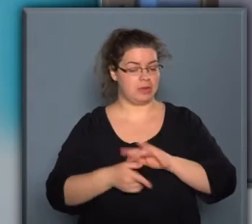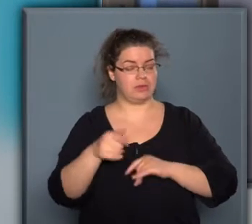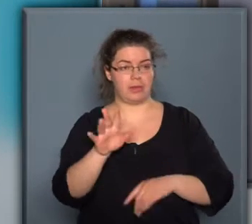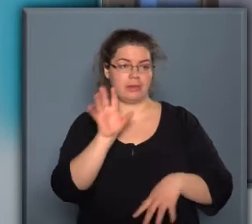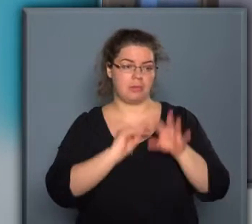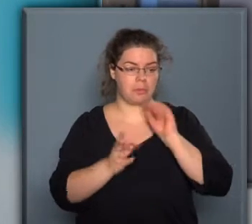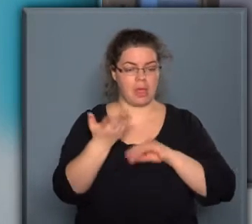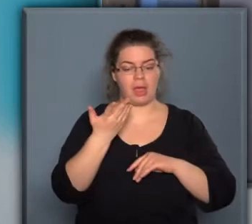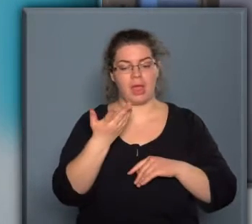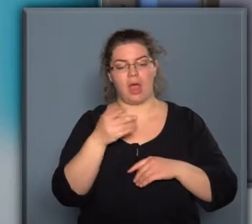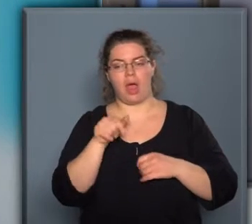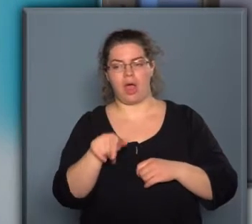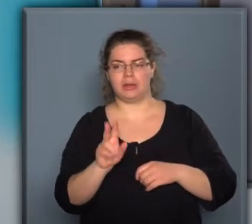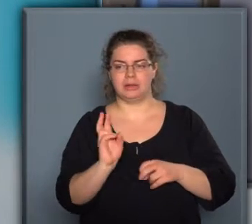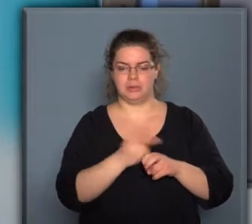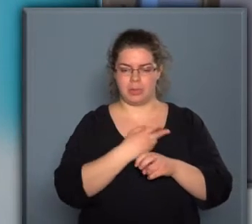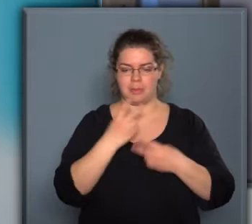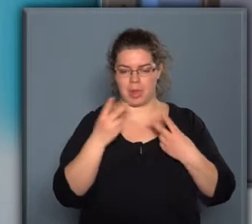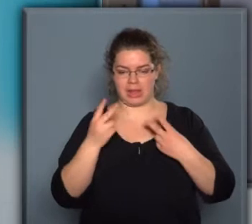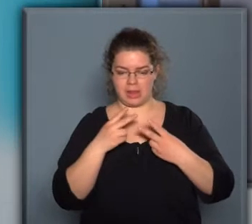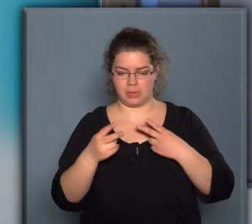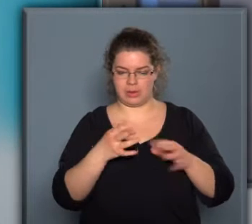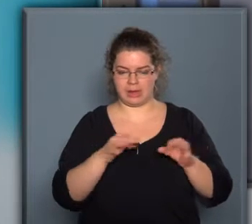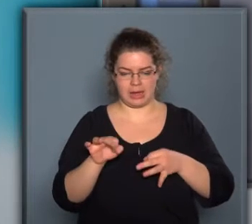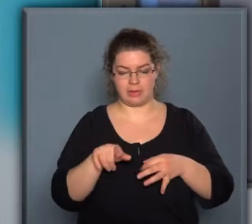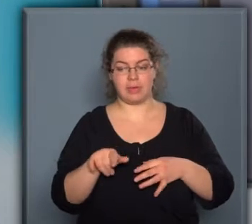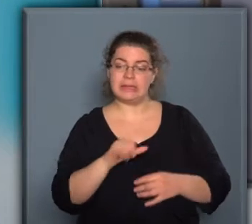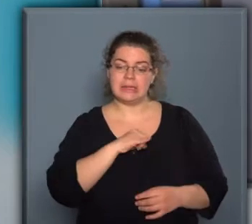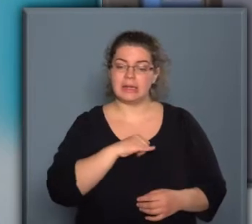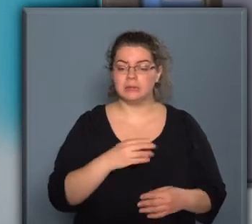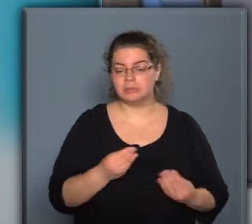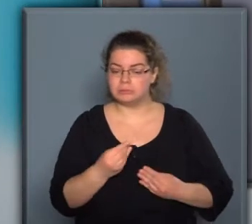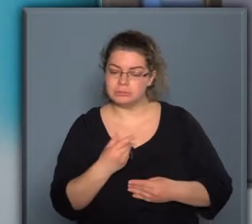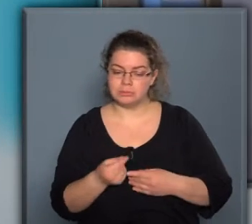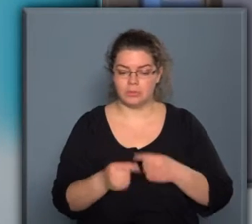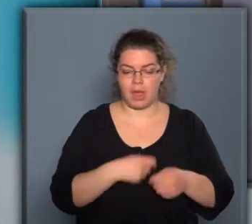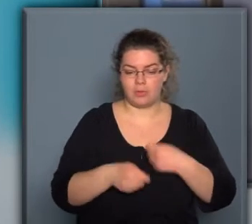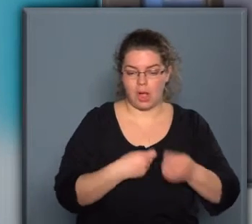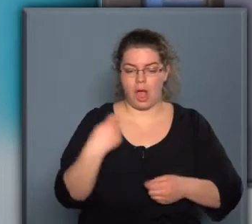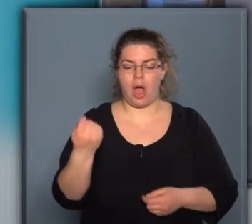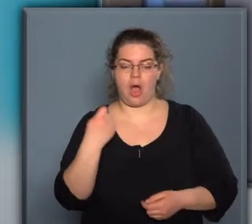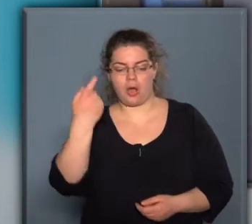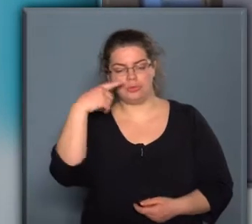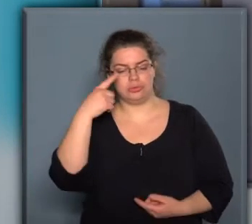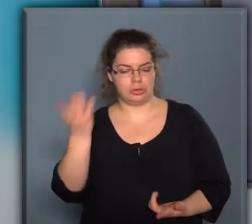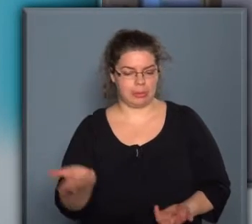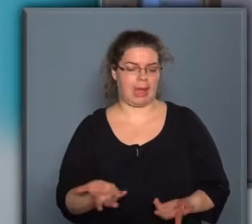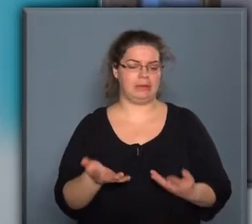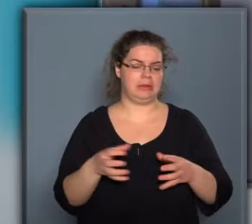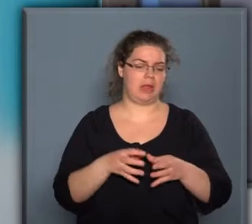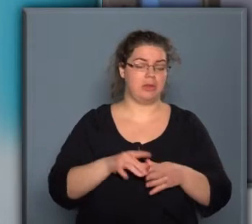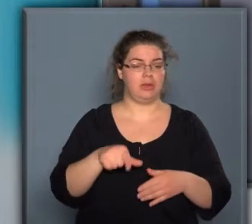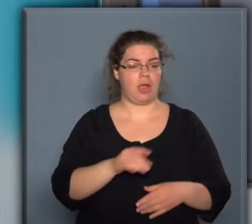kőbányai látlókok sokak, akik leglátogatták a rendezvényt, érdekelte, hogy mivel foglalkozik Hadtudományi Társaság. Ezután a